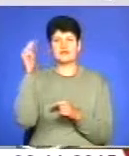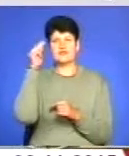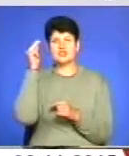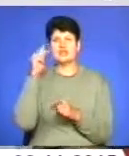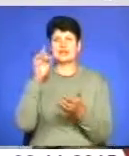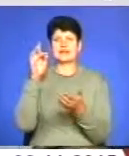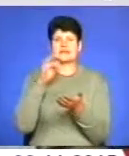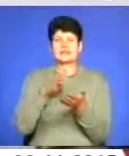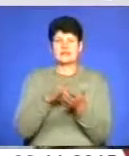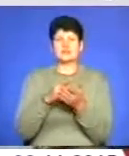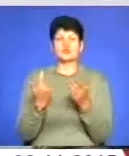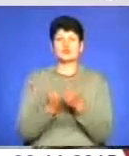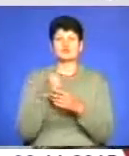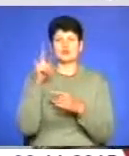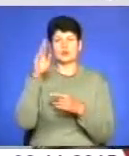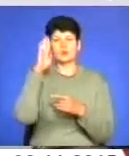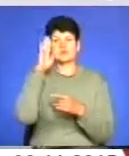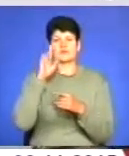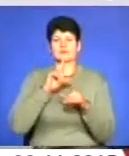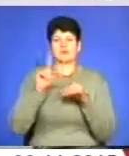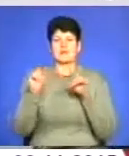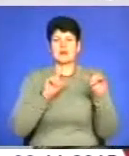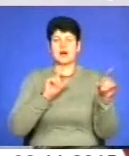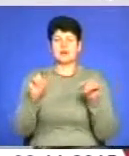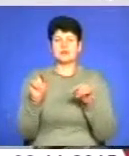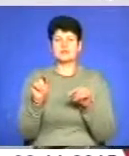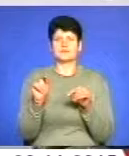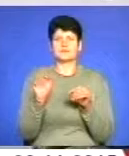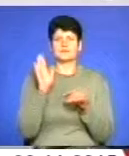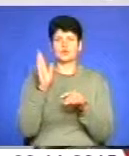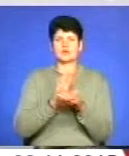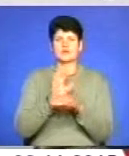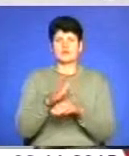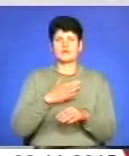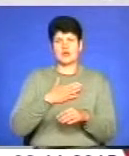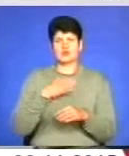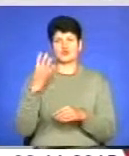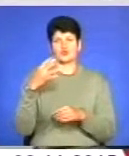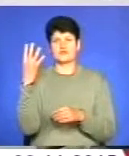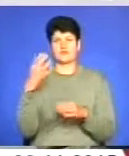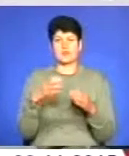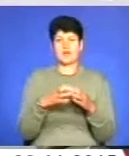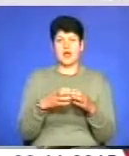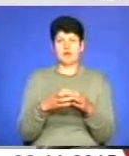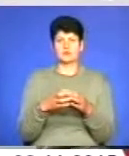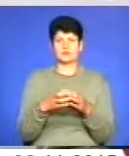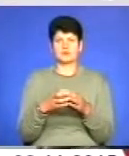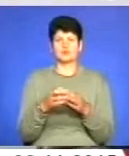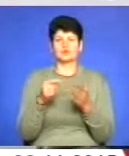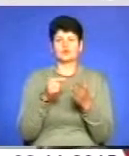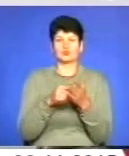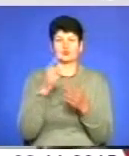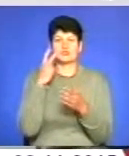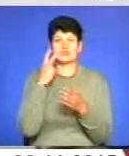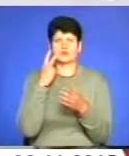звітам хлопці знову ж таки відправляються, в тому числі будуть направлені в нашу, я думаю, 44-ю бригаду, яка в пункті постійної